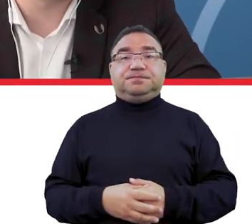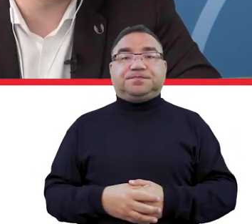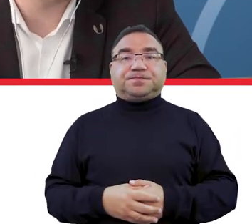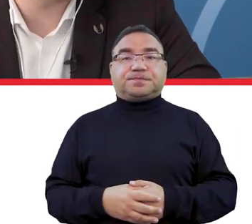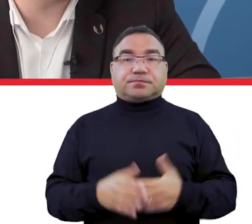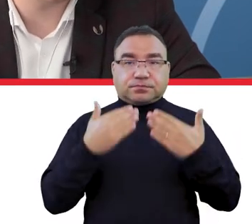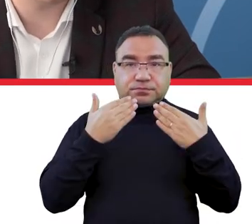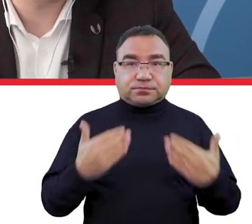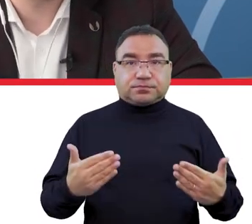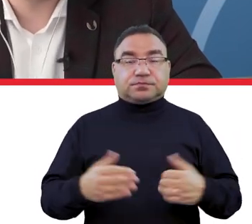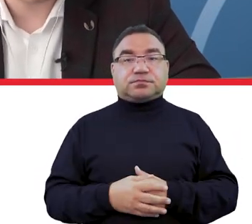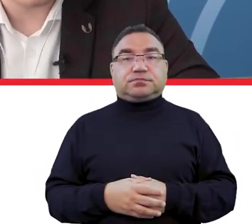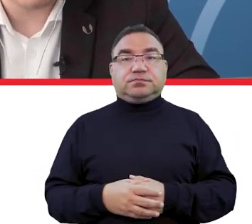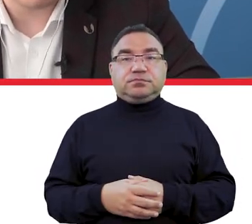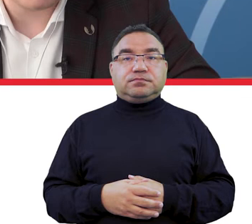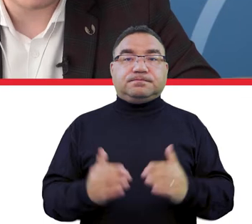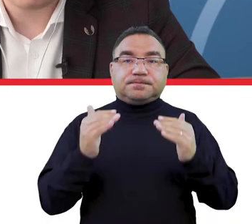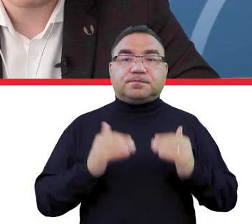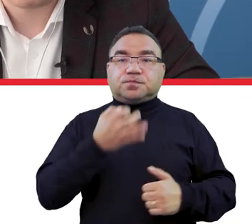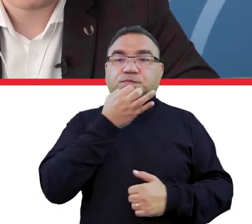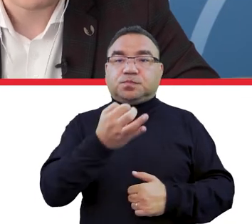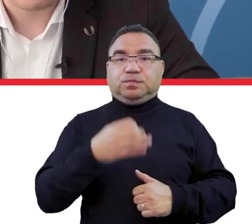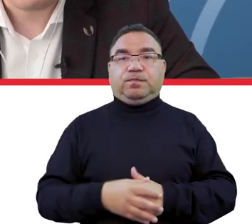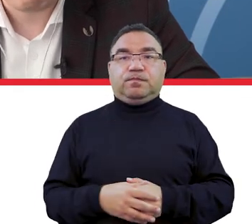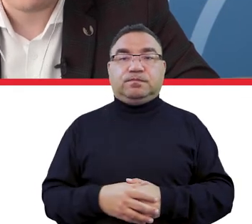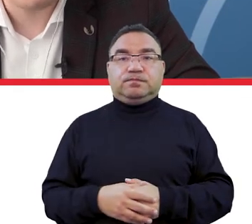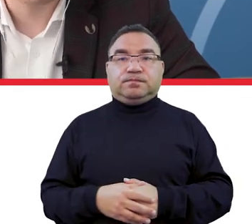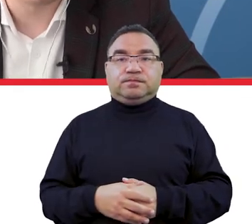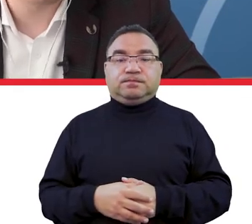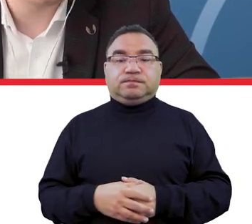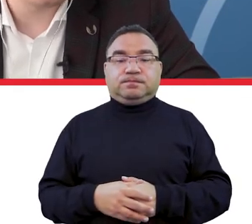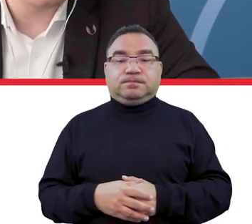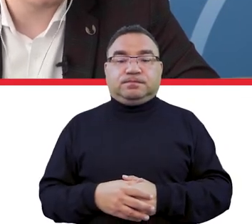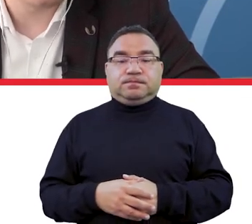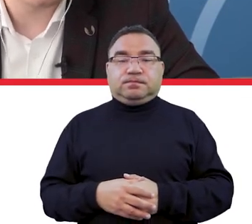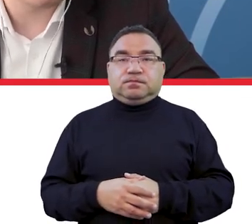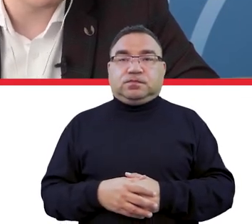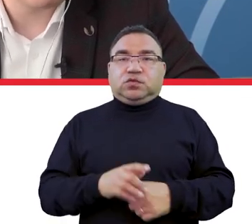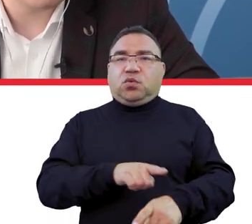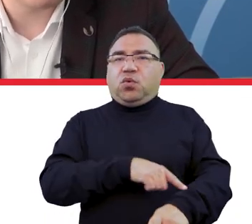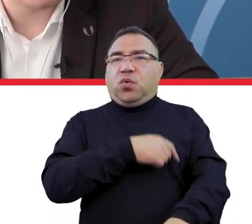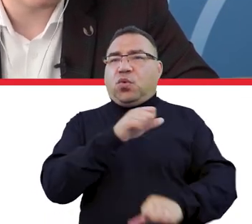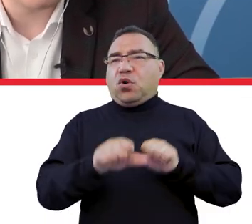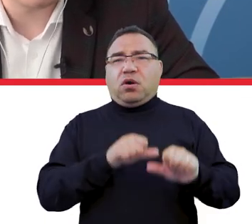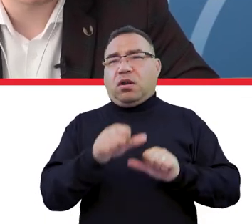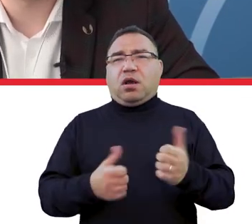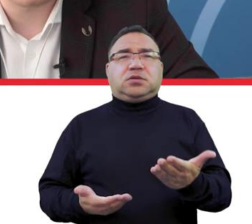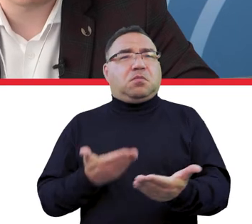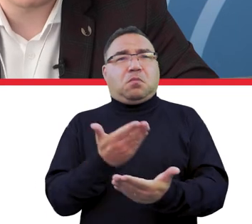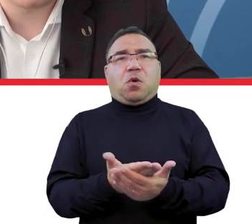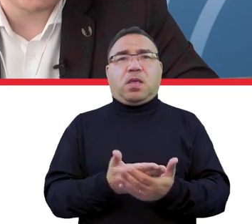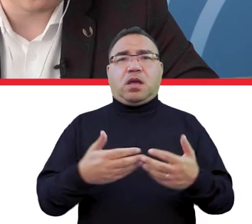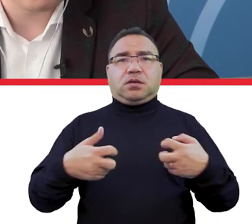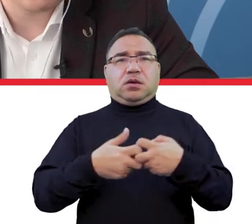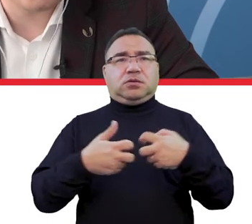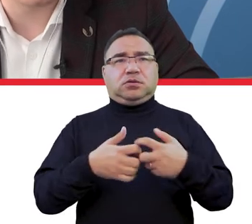Dziękuję bardzo, panie ministrze. Następne pytanie. Czemu przez tyle lat nie można było składać podań online, a teraz nagle